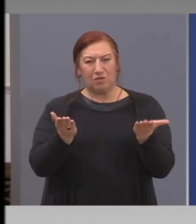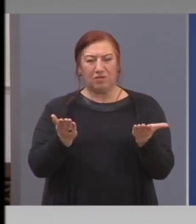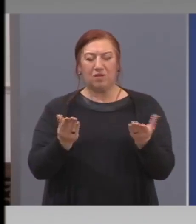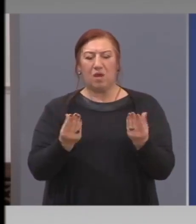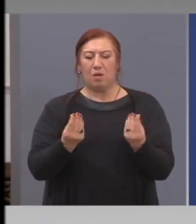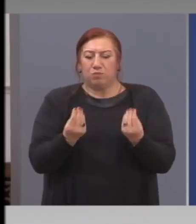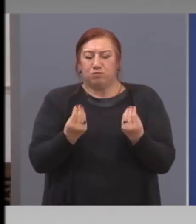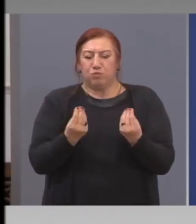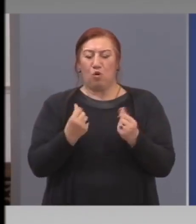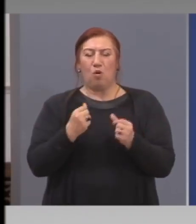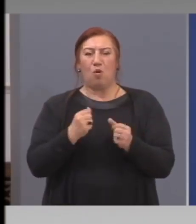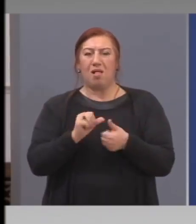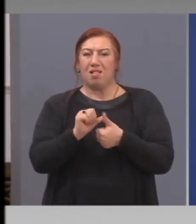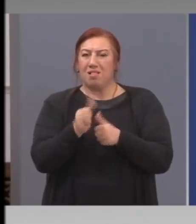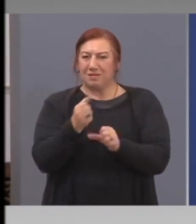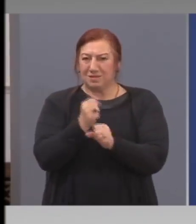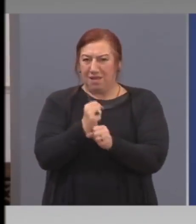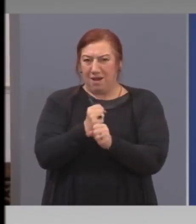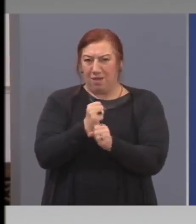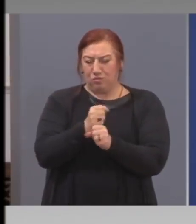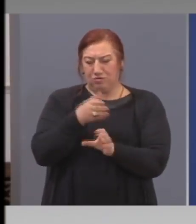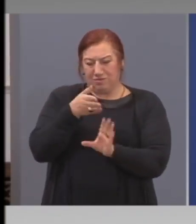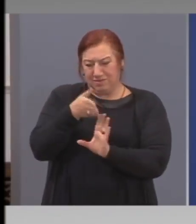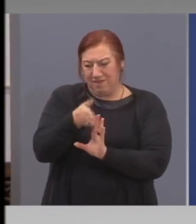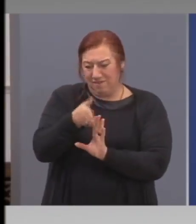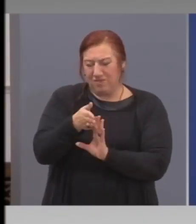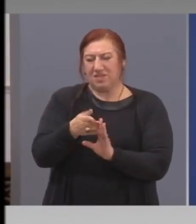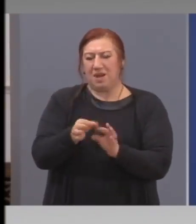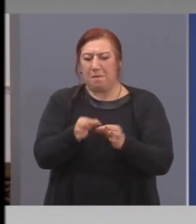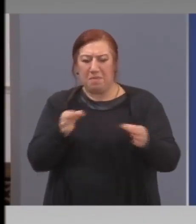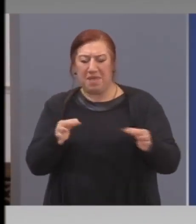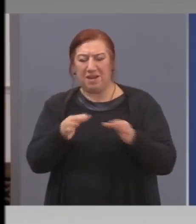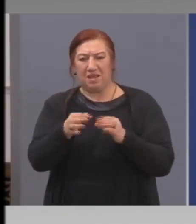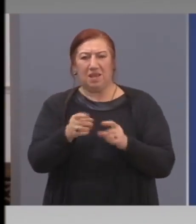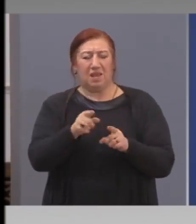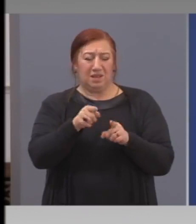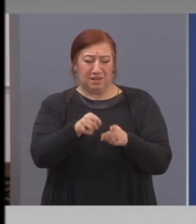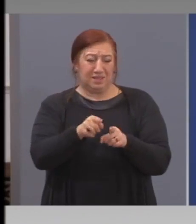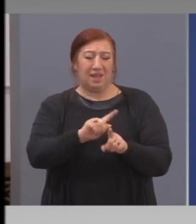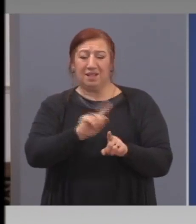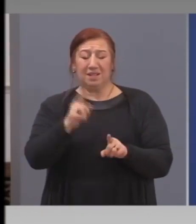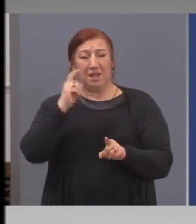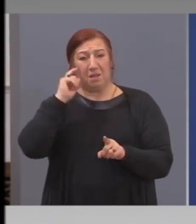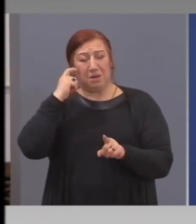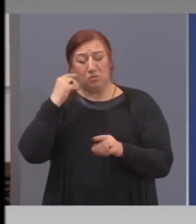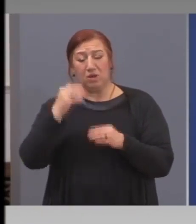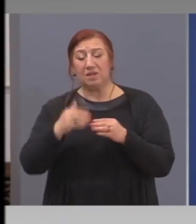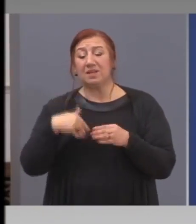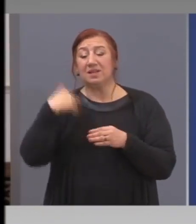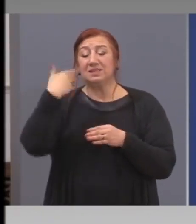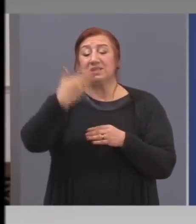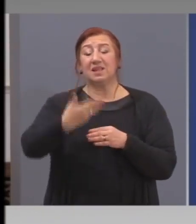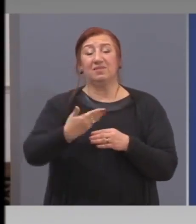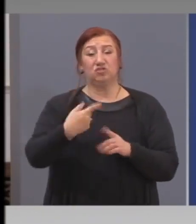третиране на банковите регулации не предполагат в следващия месец